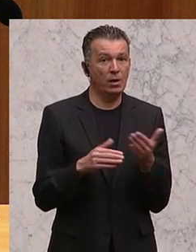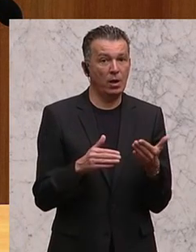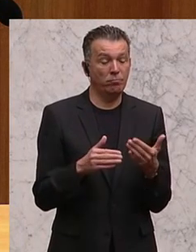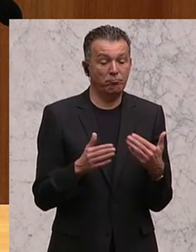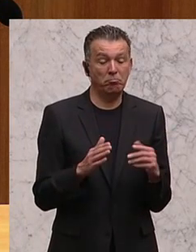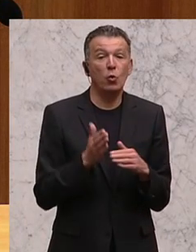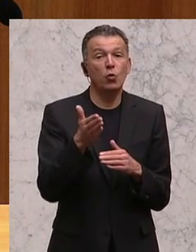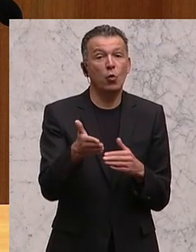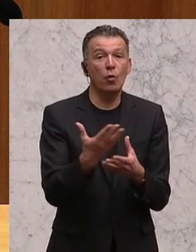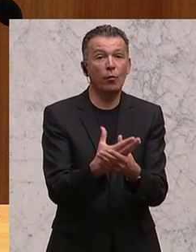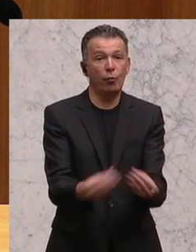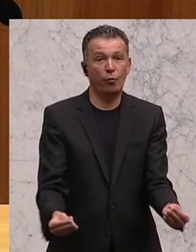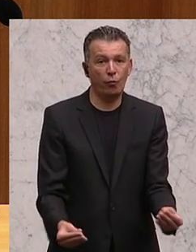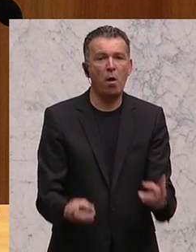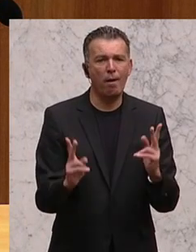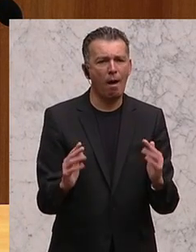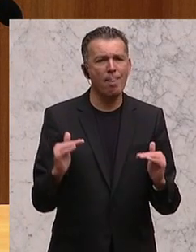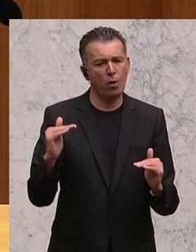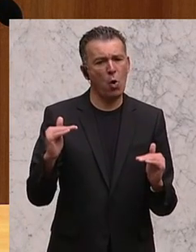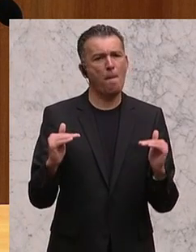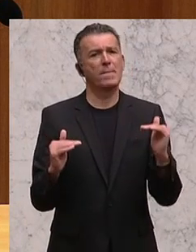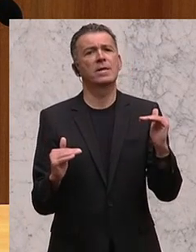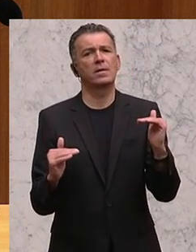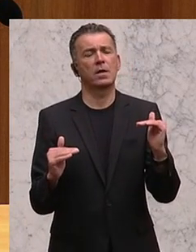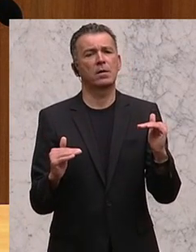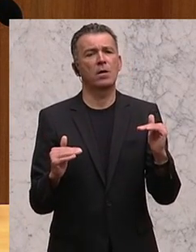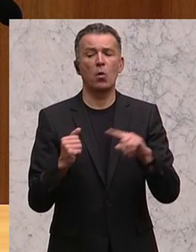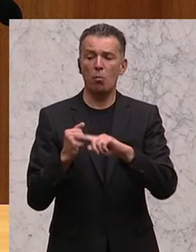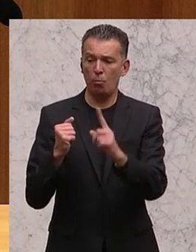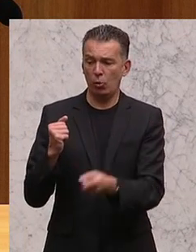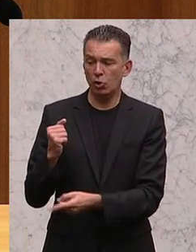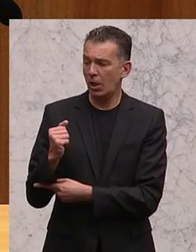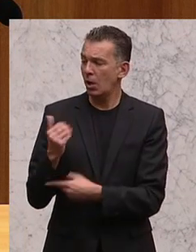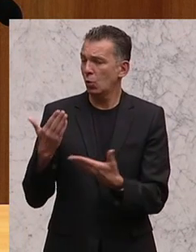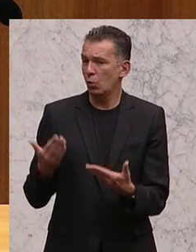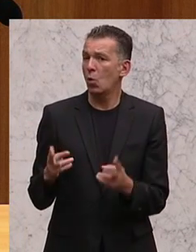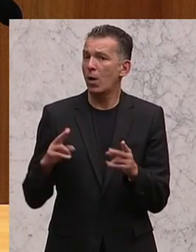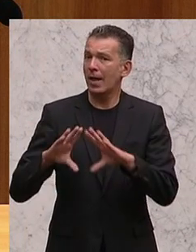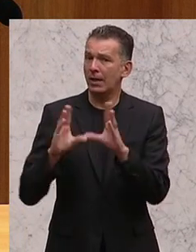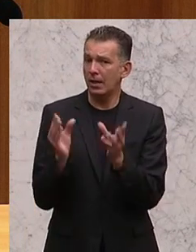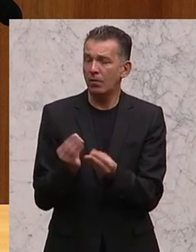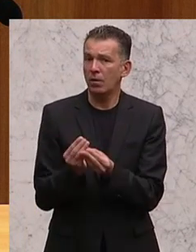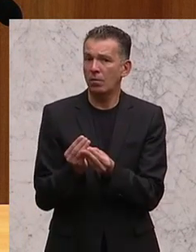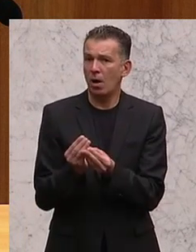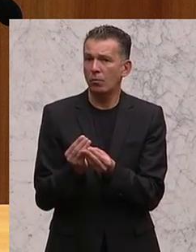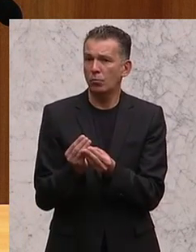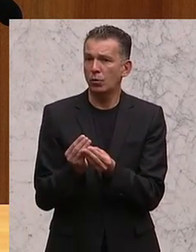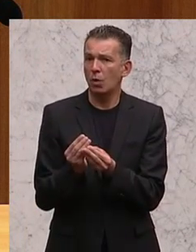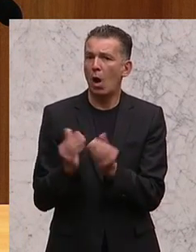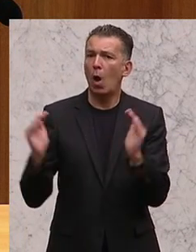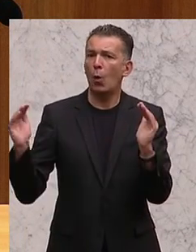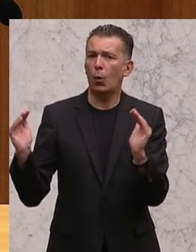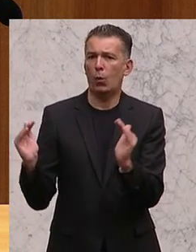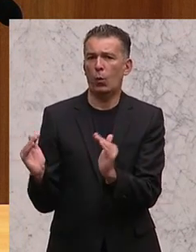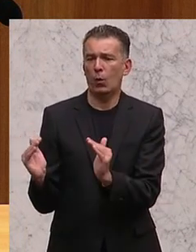gehen, kompensiert werden können und das Budget dadurch insgesamt eben geringer